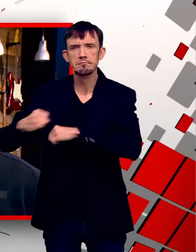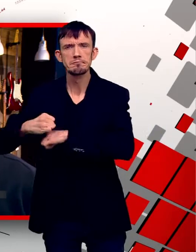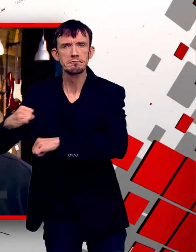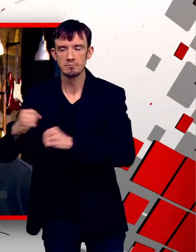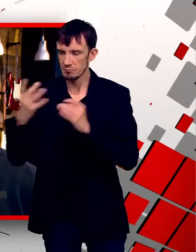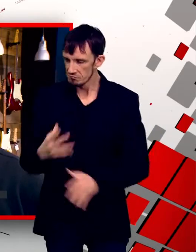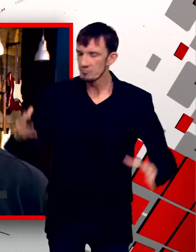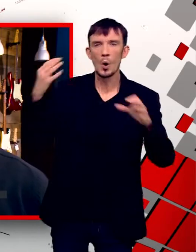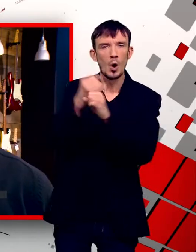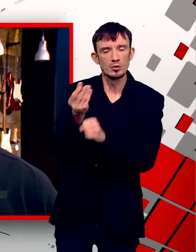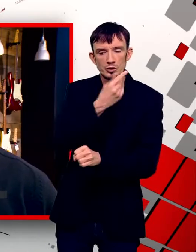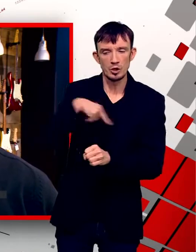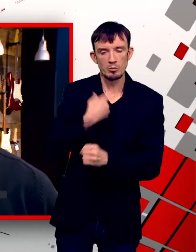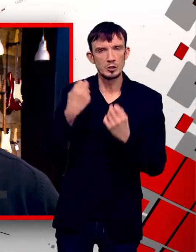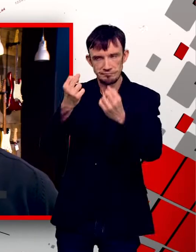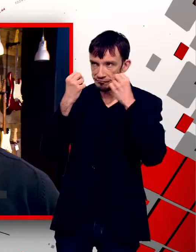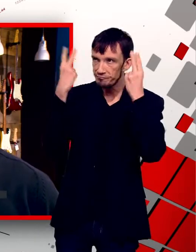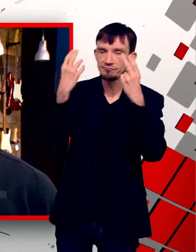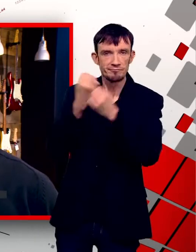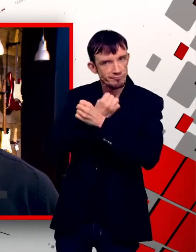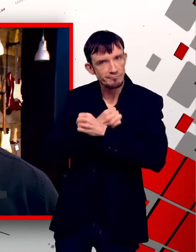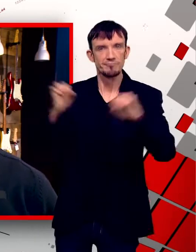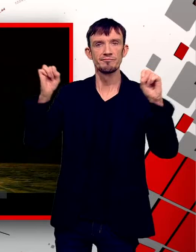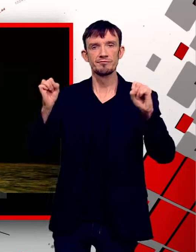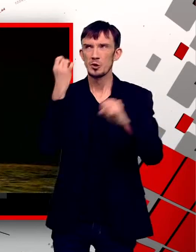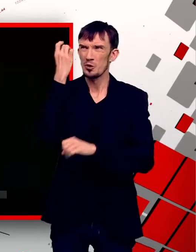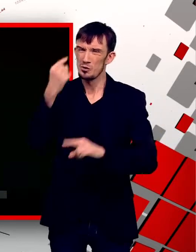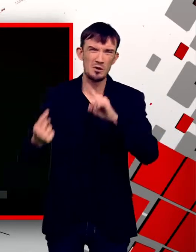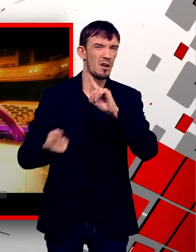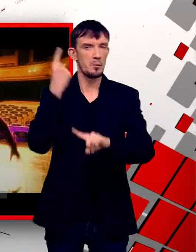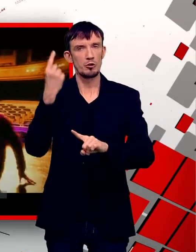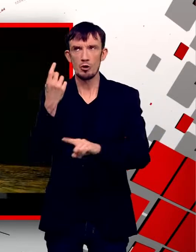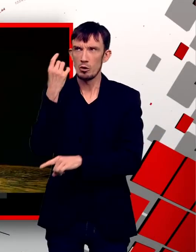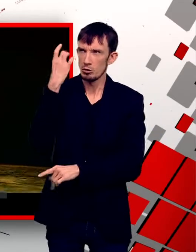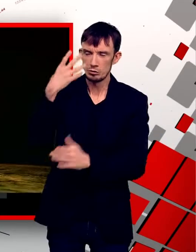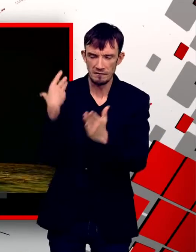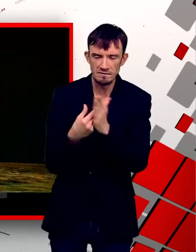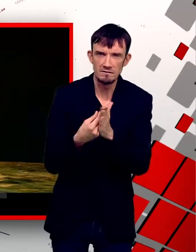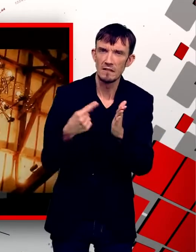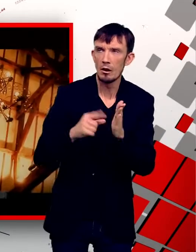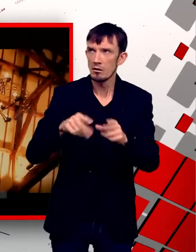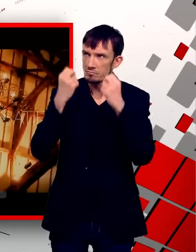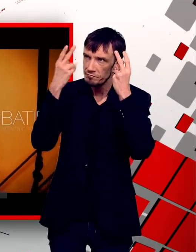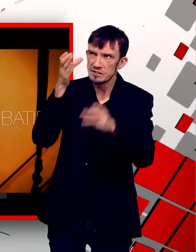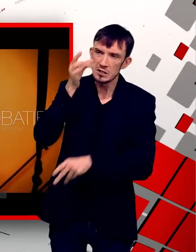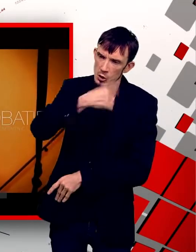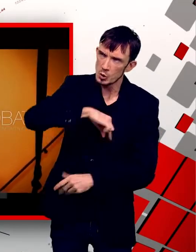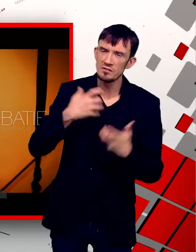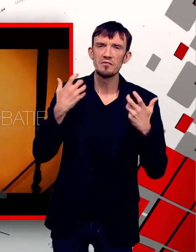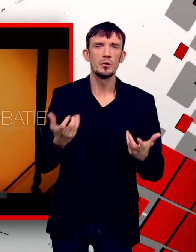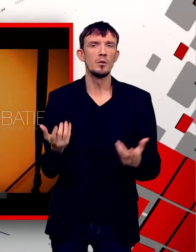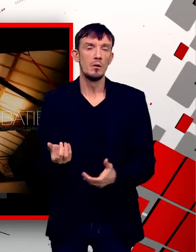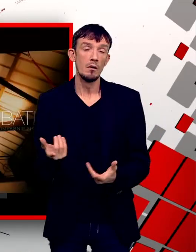serviront à de leitmotiv pour se dire que la culture est importante, est essentielle. Non pas parce que simplement les